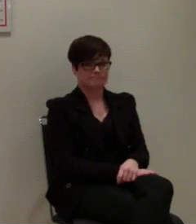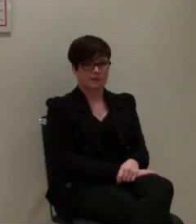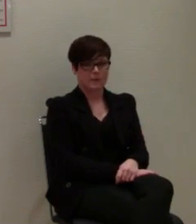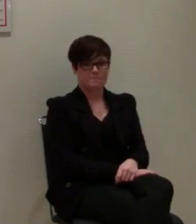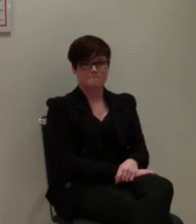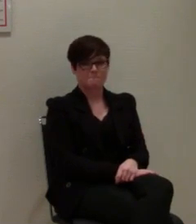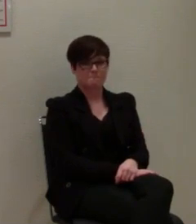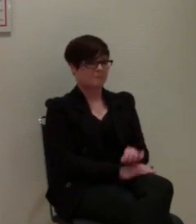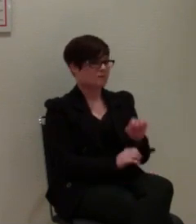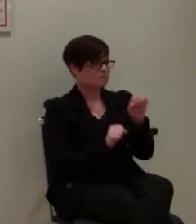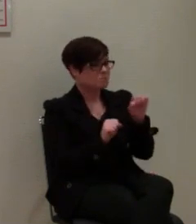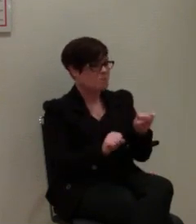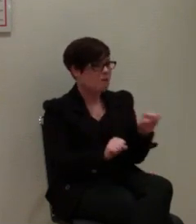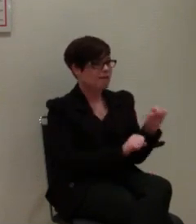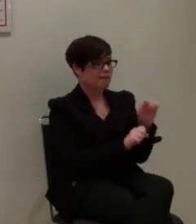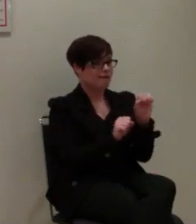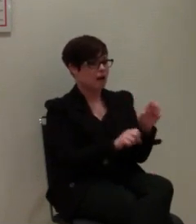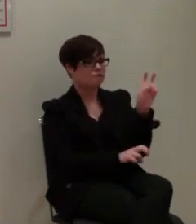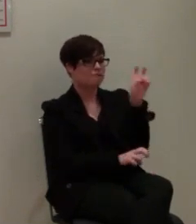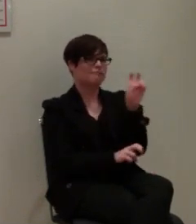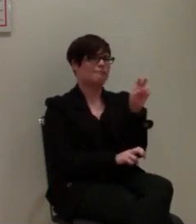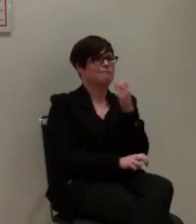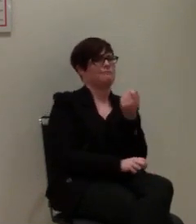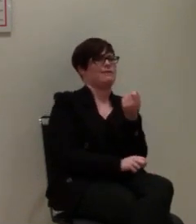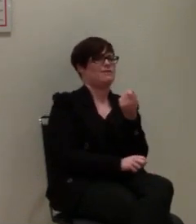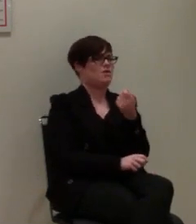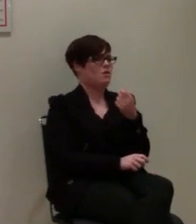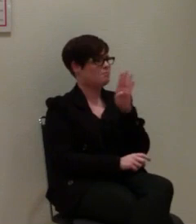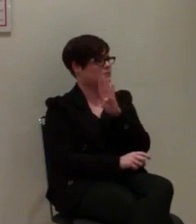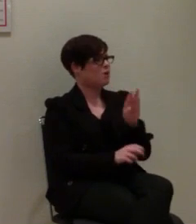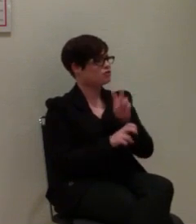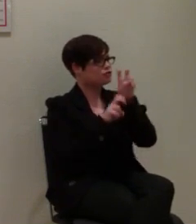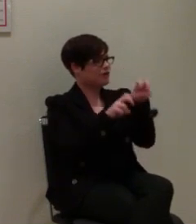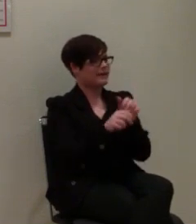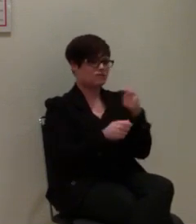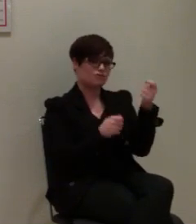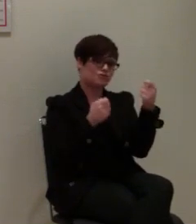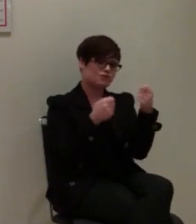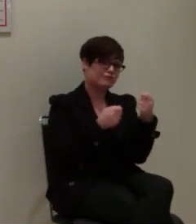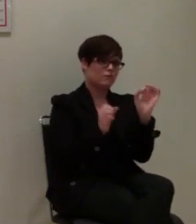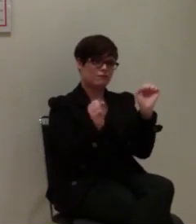Es kann natürlich die Frage kommen, warum macht denn die Björnsteiger-Stiftung das alles? Wieso?